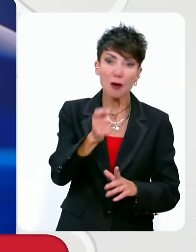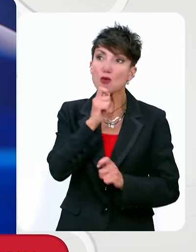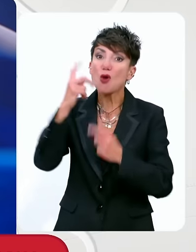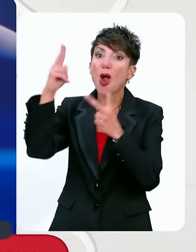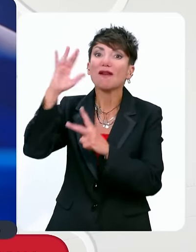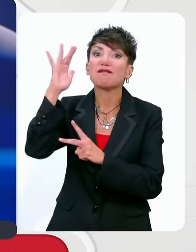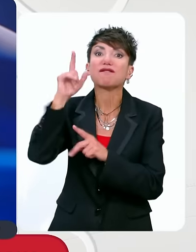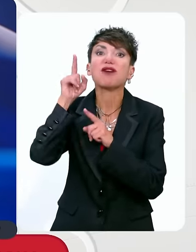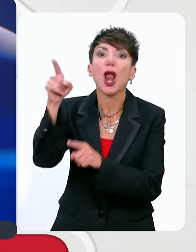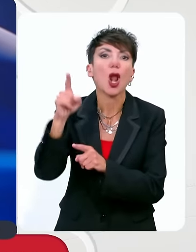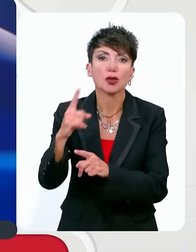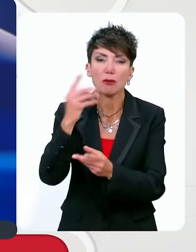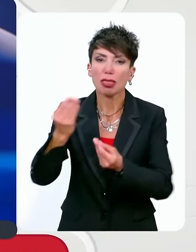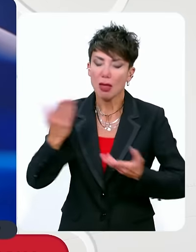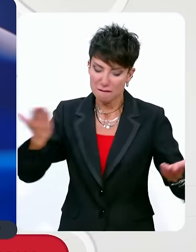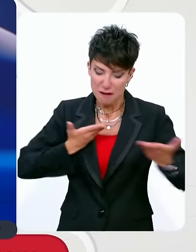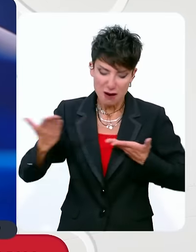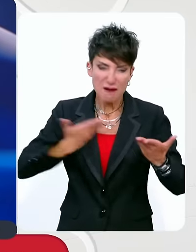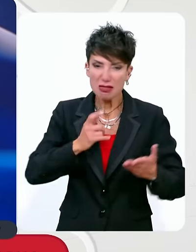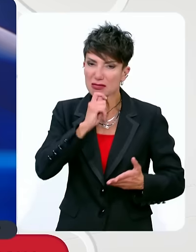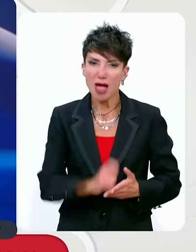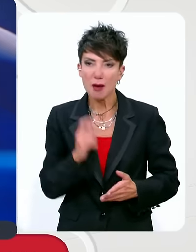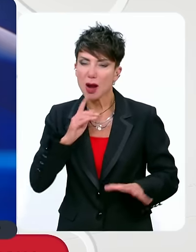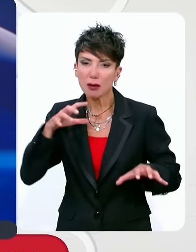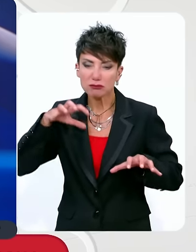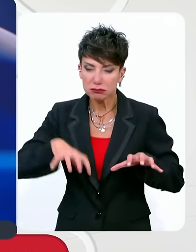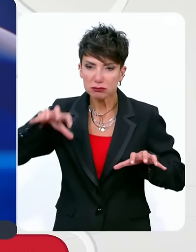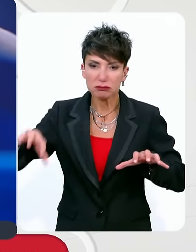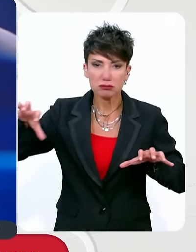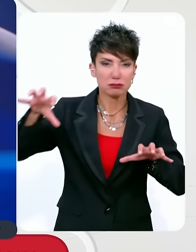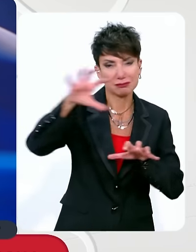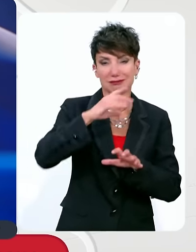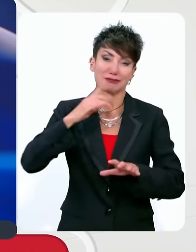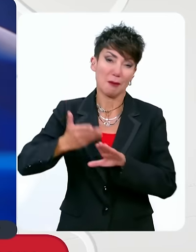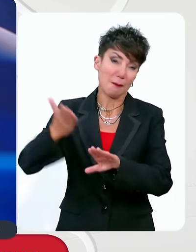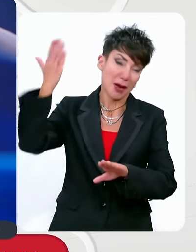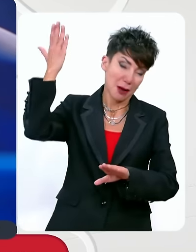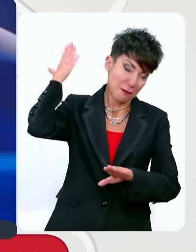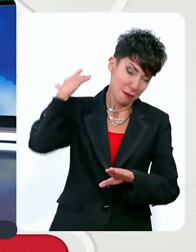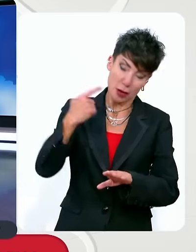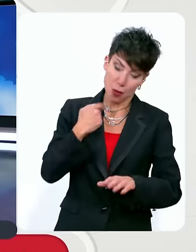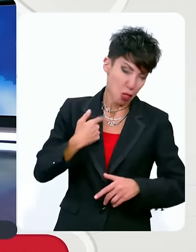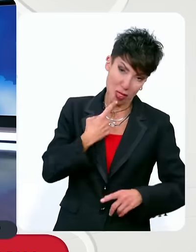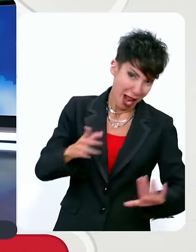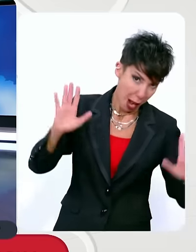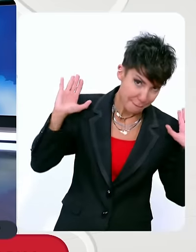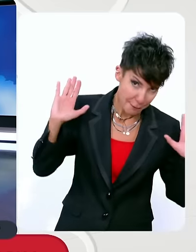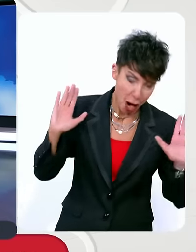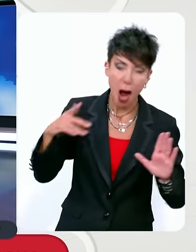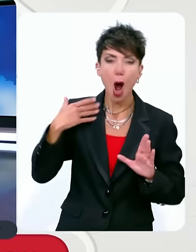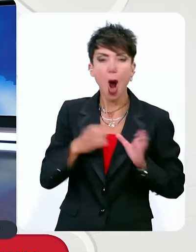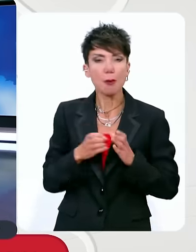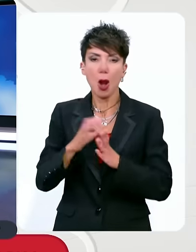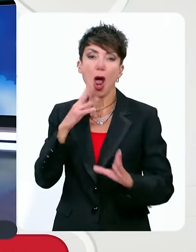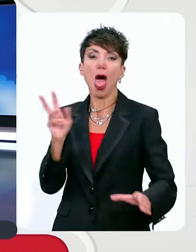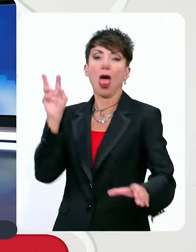δηλαδή οδηγούν σε βάσανα και σε τα λεπορία τους λαούς παρά όλα αυτά που λέγανε άλλα κόμματα, όχι εμείς, εδώ και χρόνια, ότι όταν